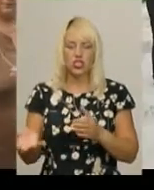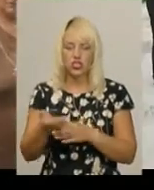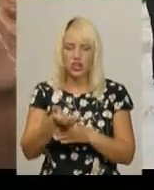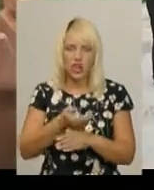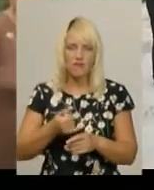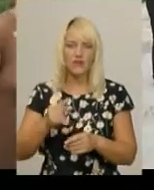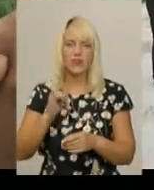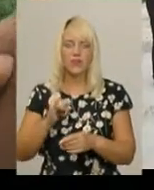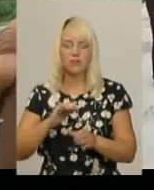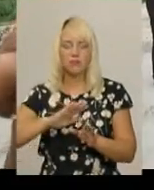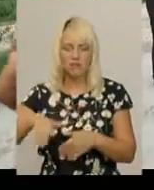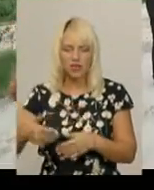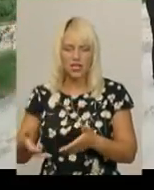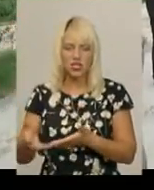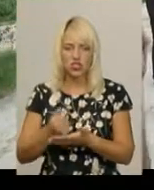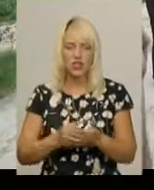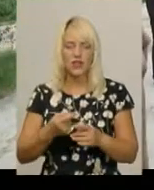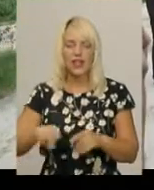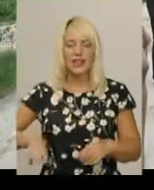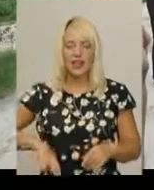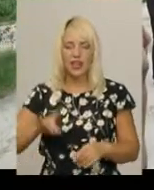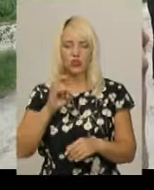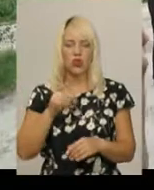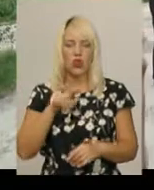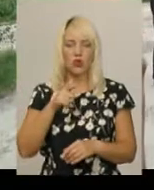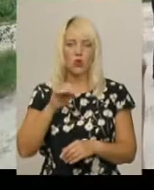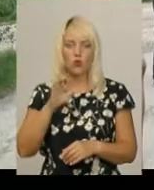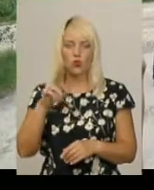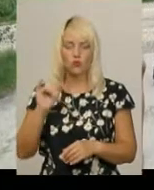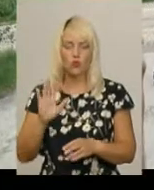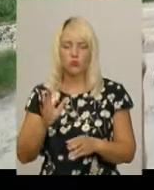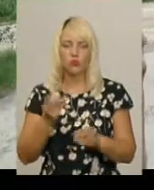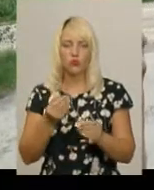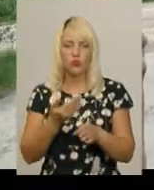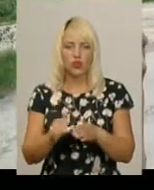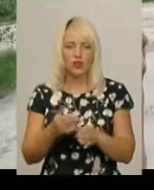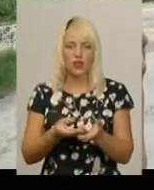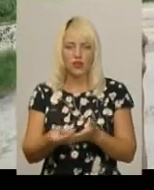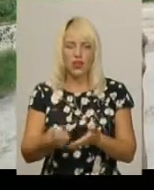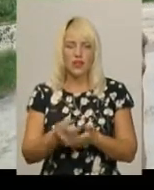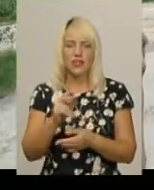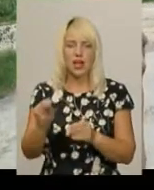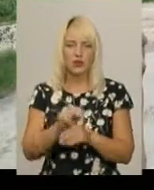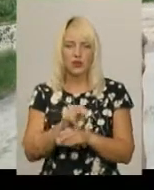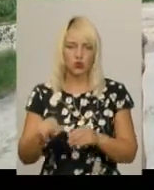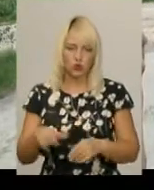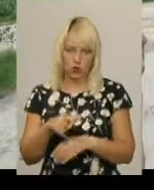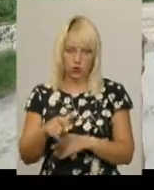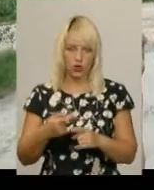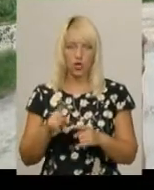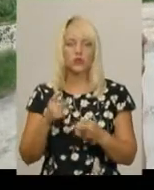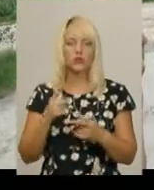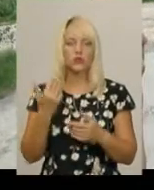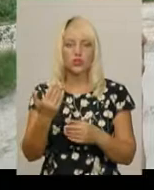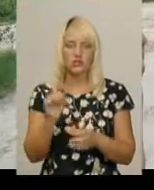Радгоспу, що він частково вважає гроші, частково буде ремонтувати дорогу, тому що основні це його машини,